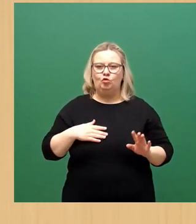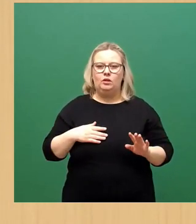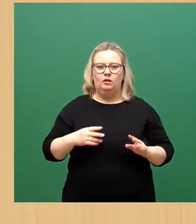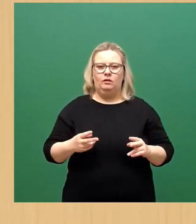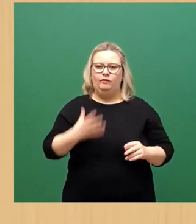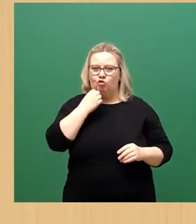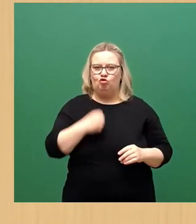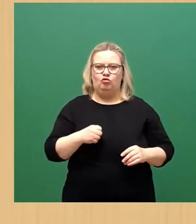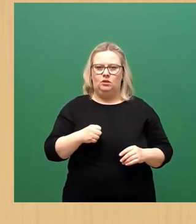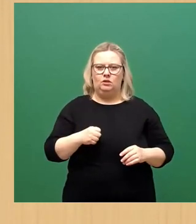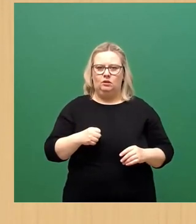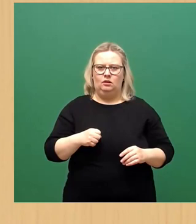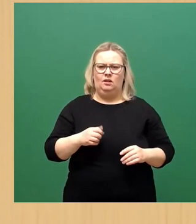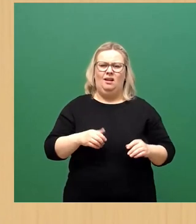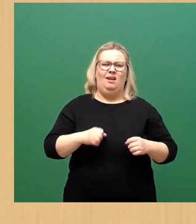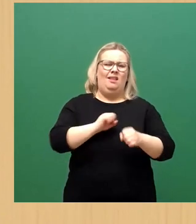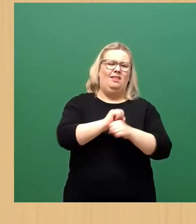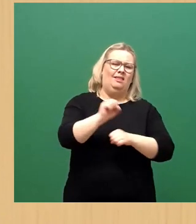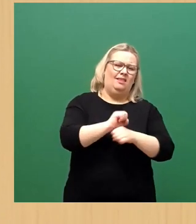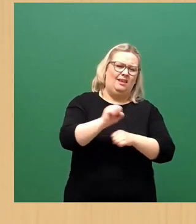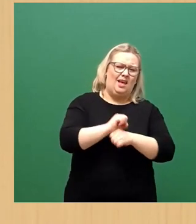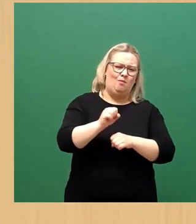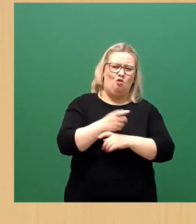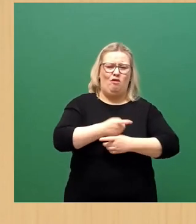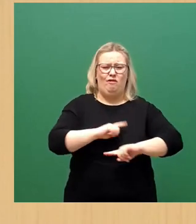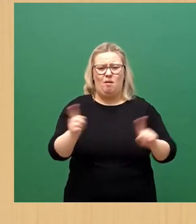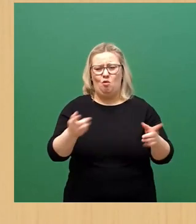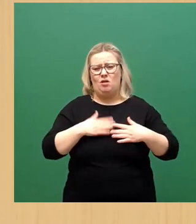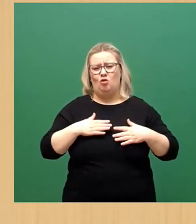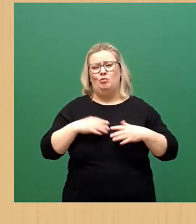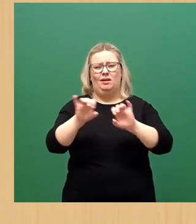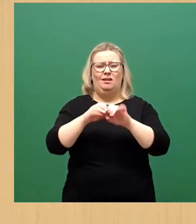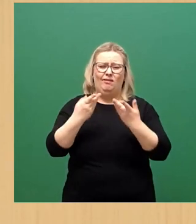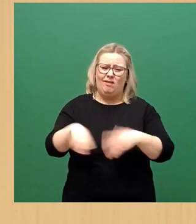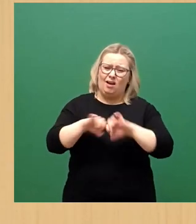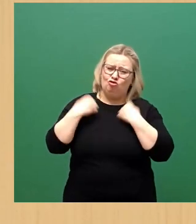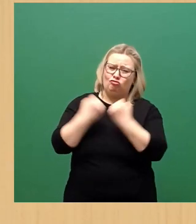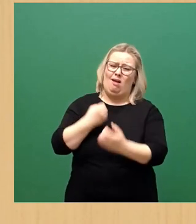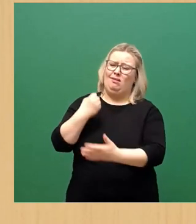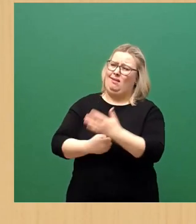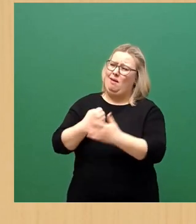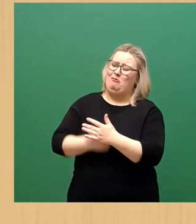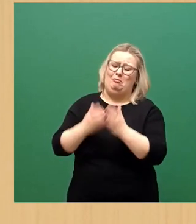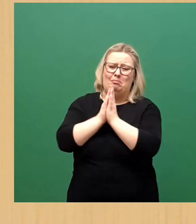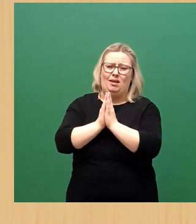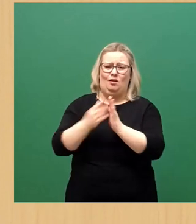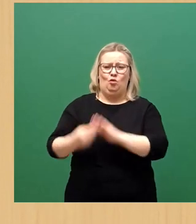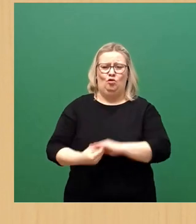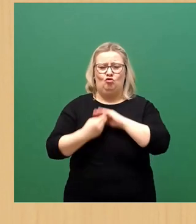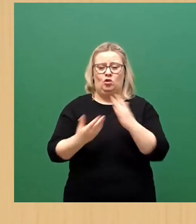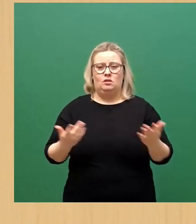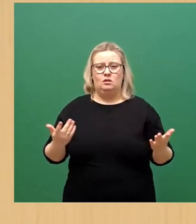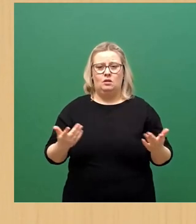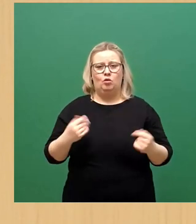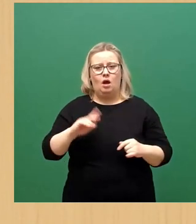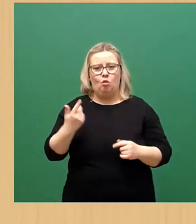Demoverbot, was haben wir in den Runden mit dem Freistaat kämpft und das eben entsprechende